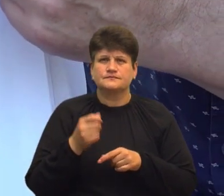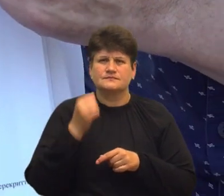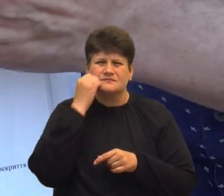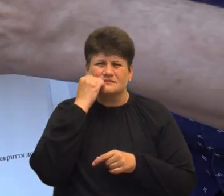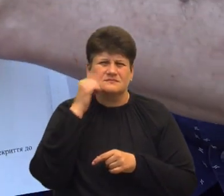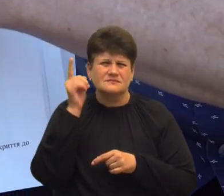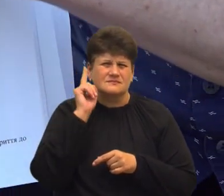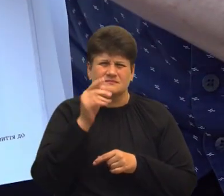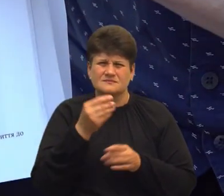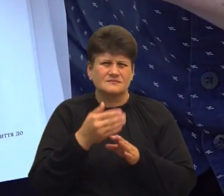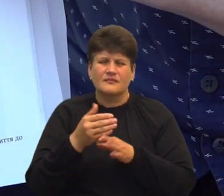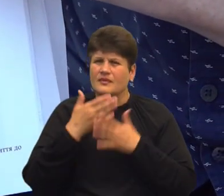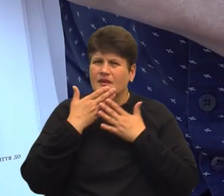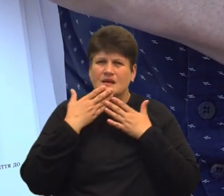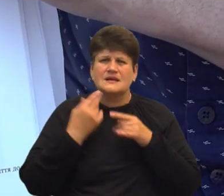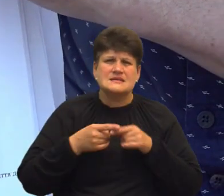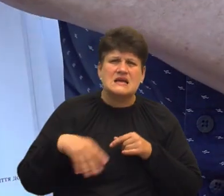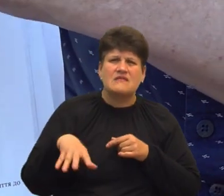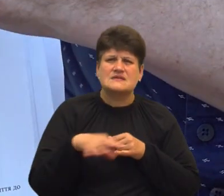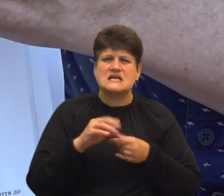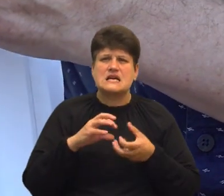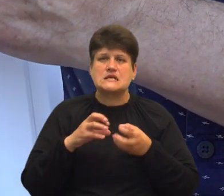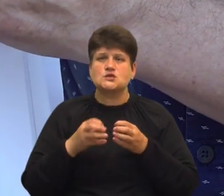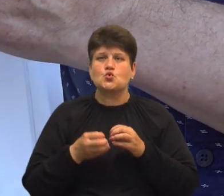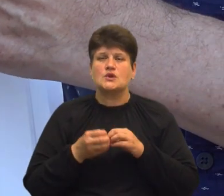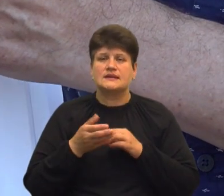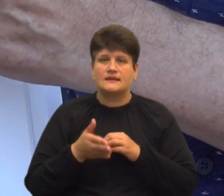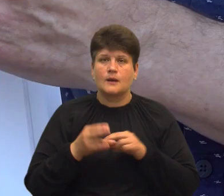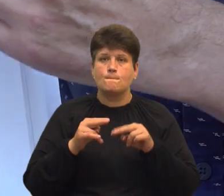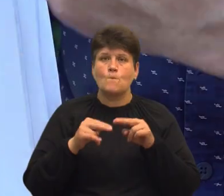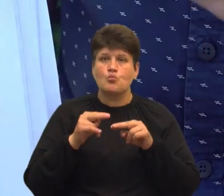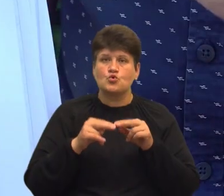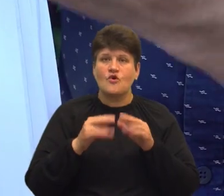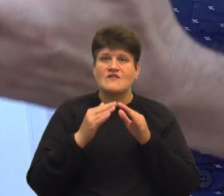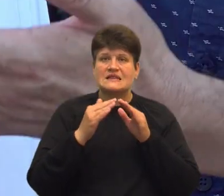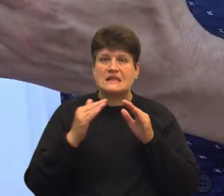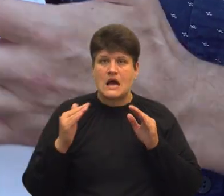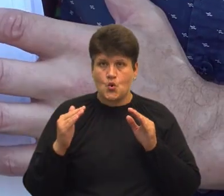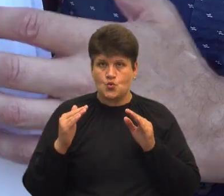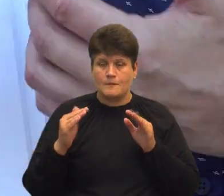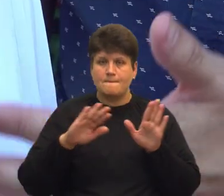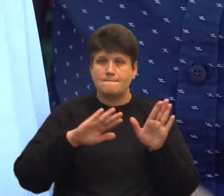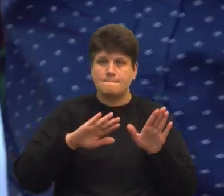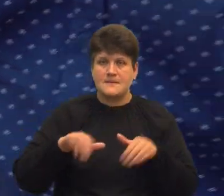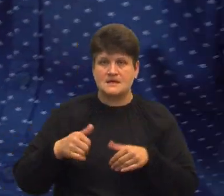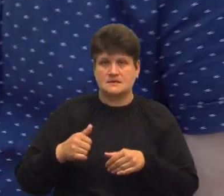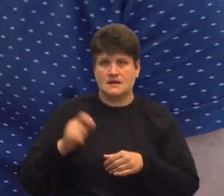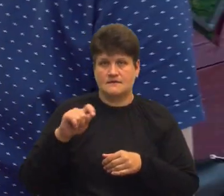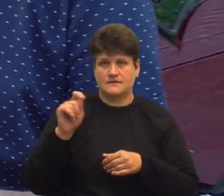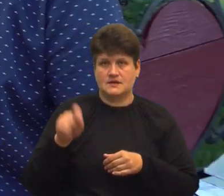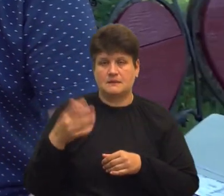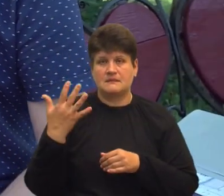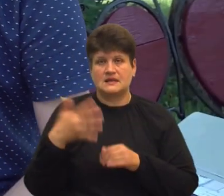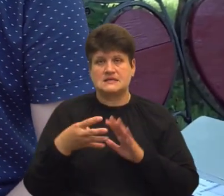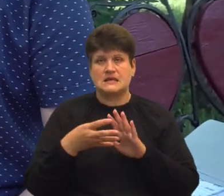залишилось Тобто це все результат побудови даху після воєнні роки, тобто 59-ті